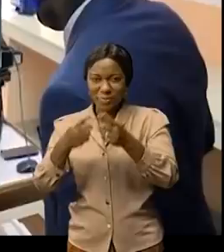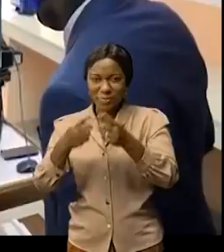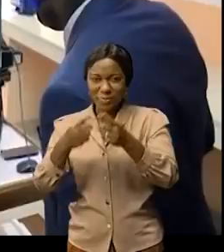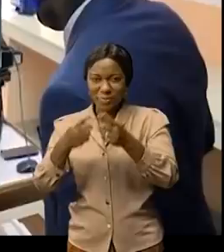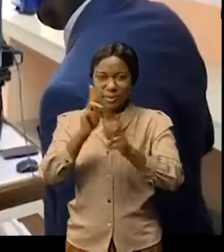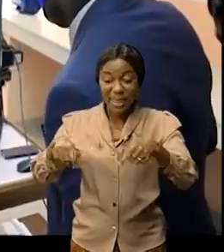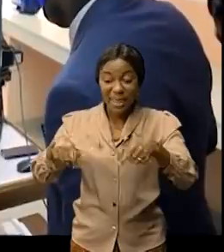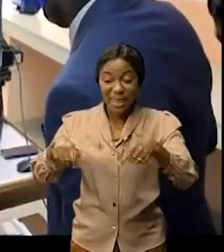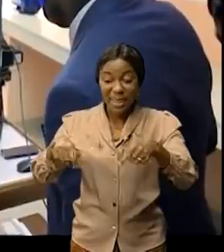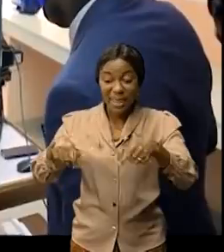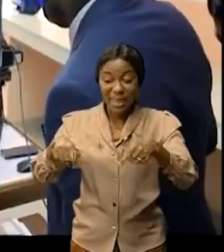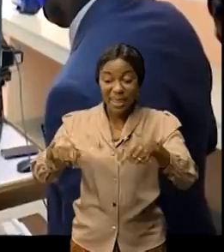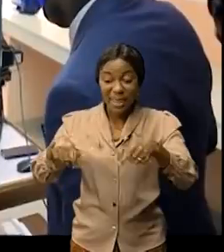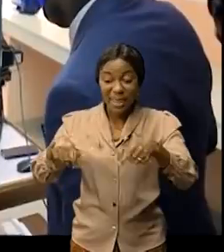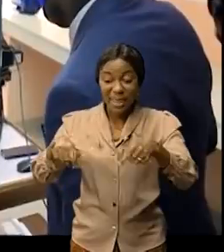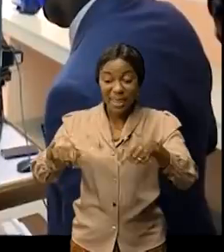le gouvernement